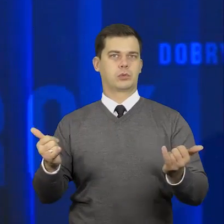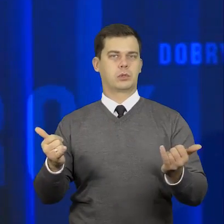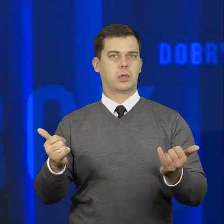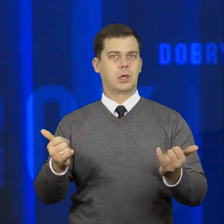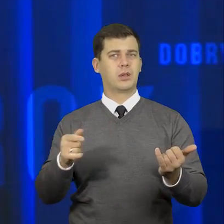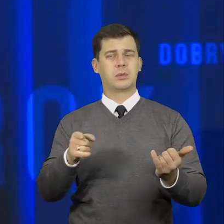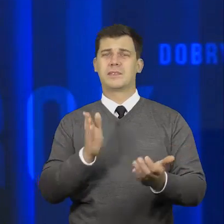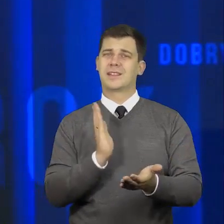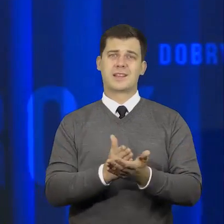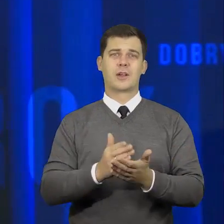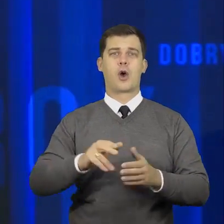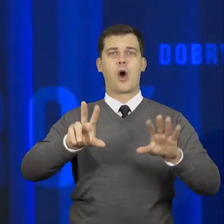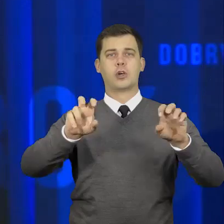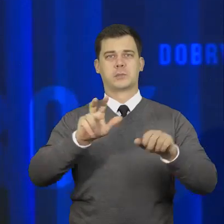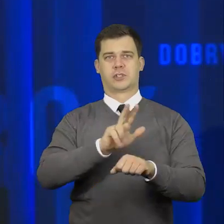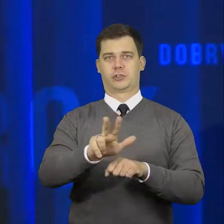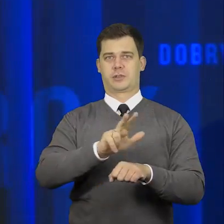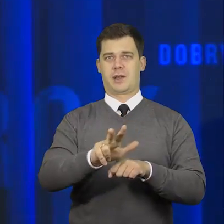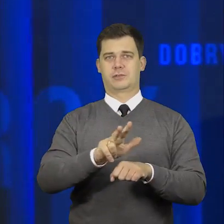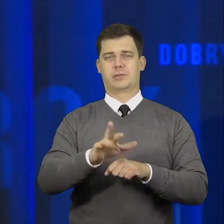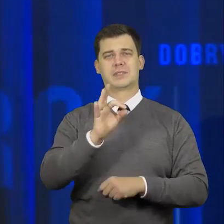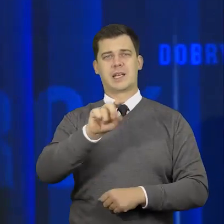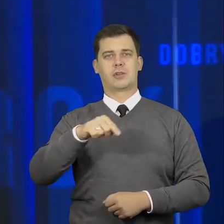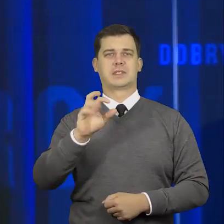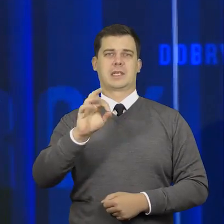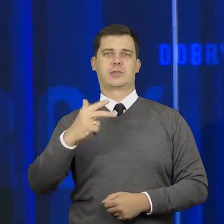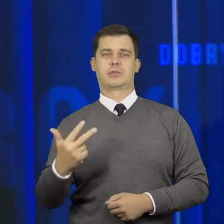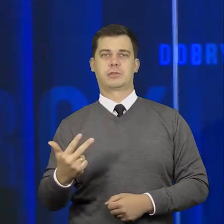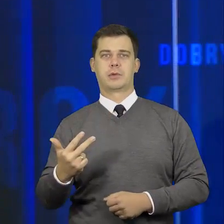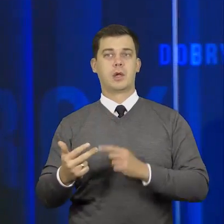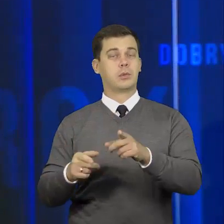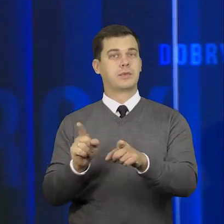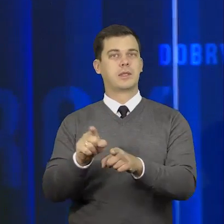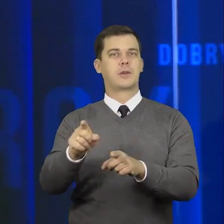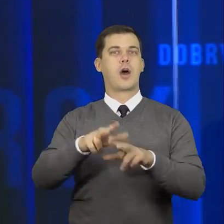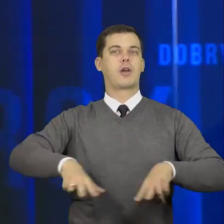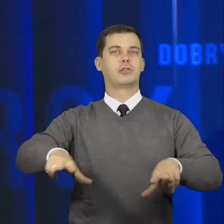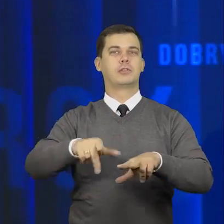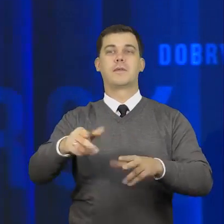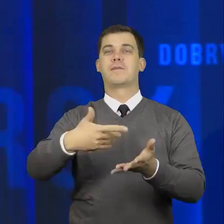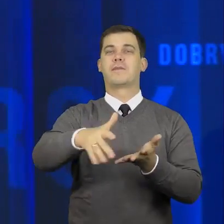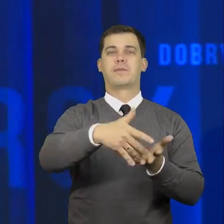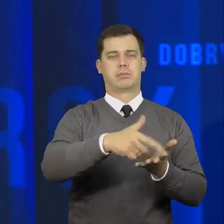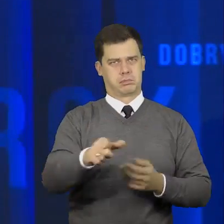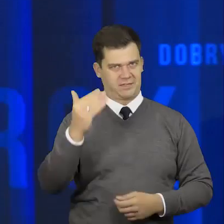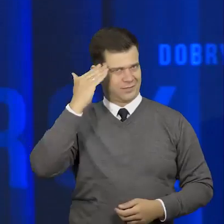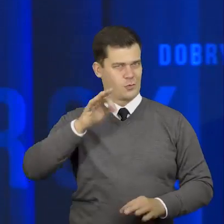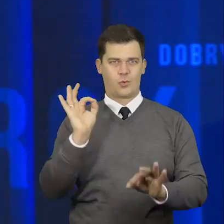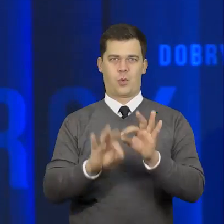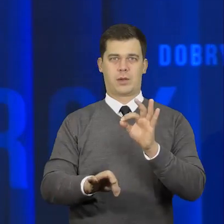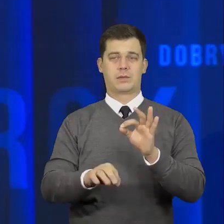To tylko 813 decyzji. Wiemy na co rodziny przeznaczają pieniądze.